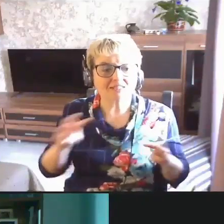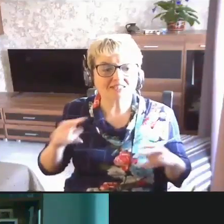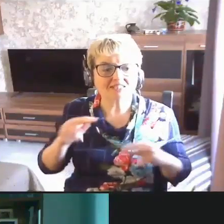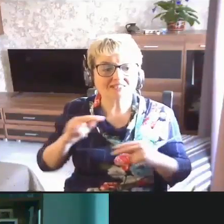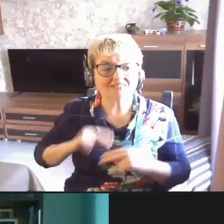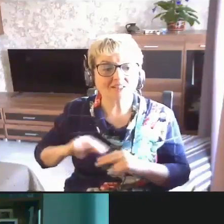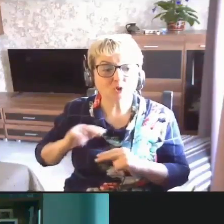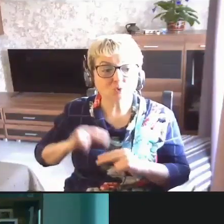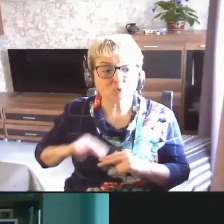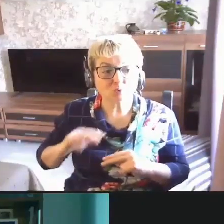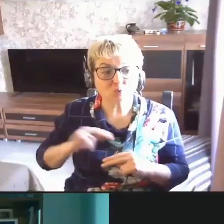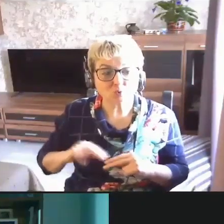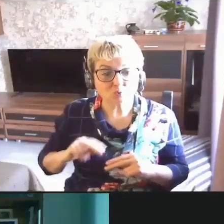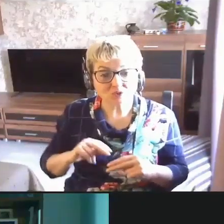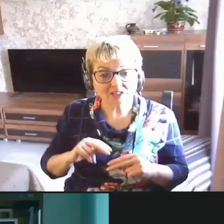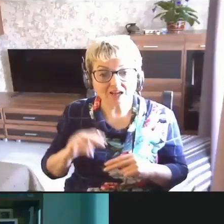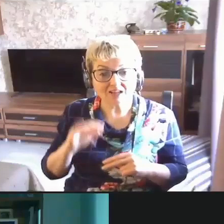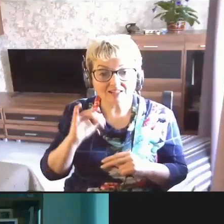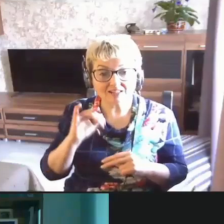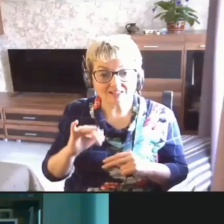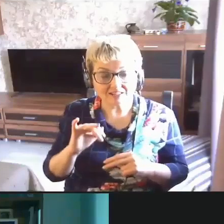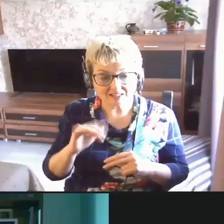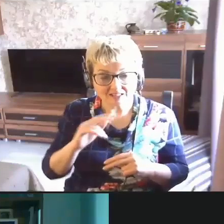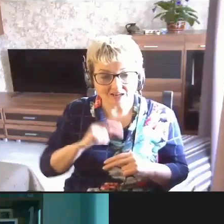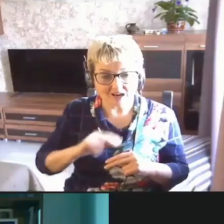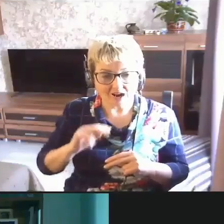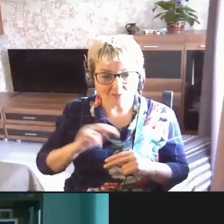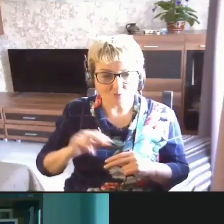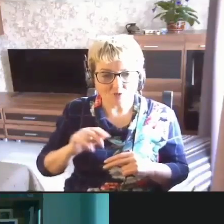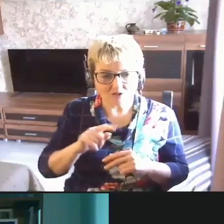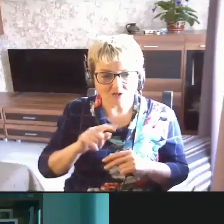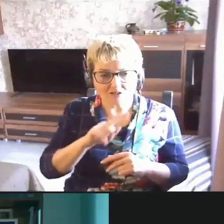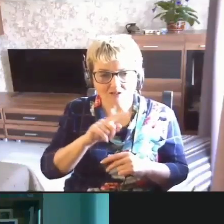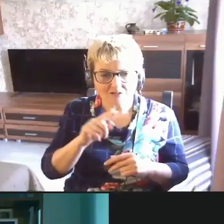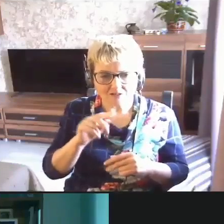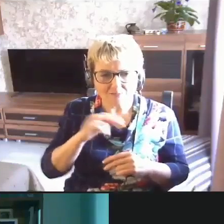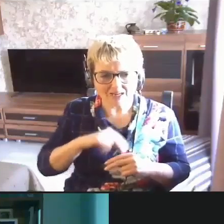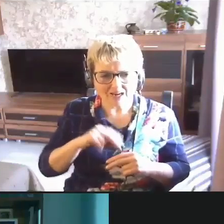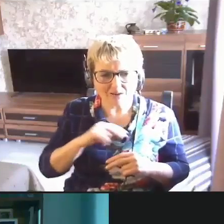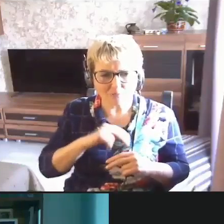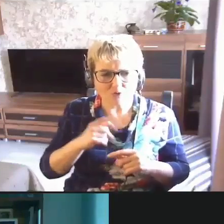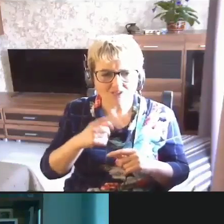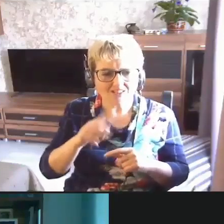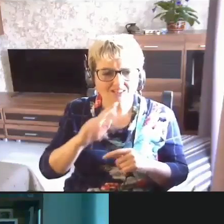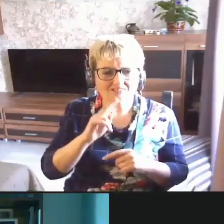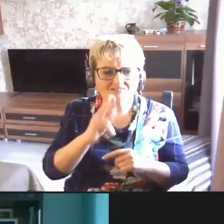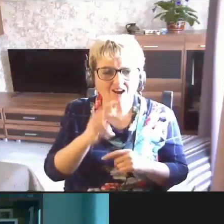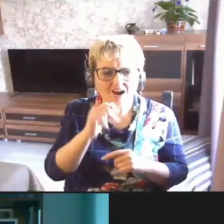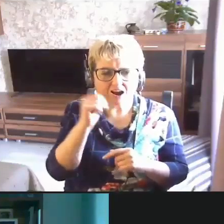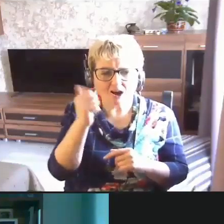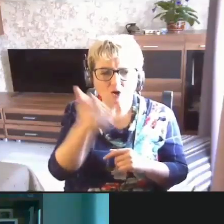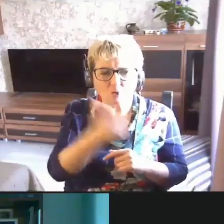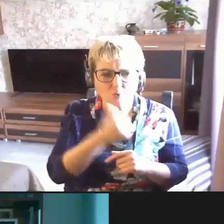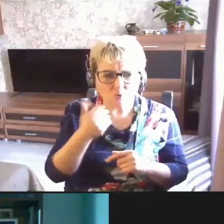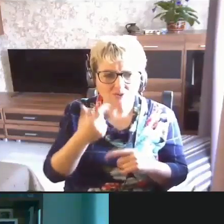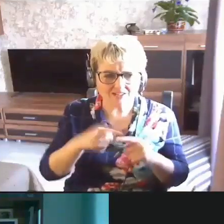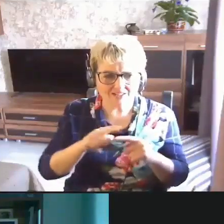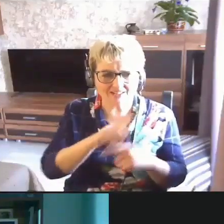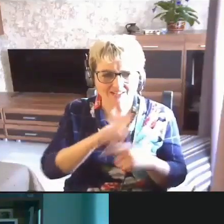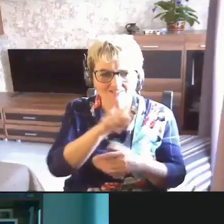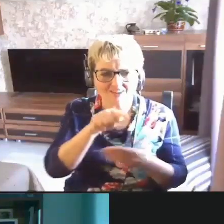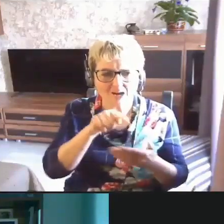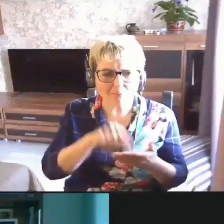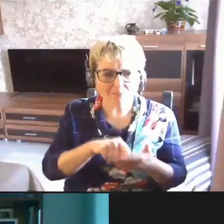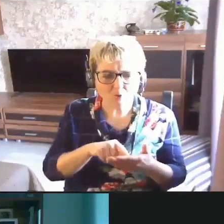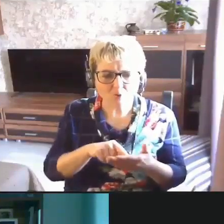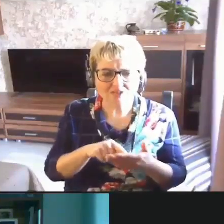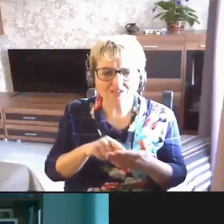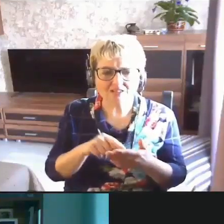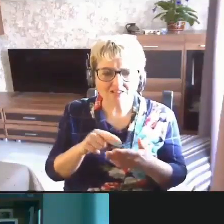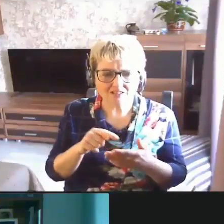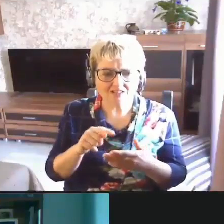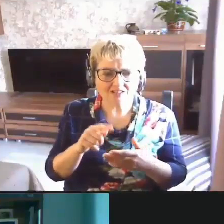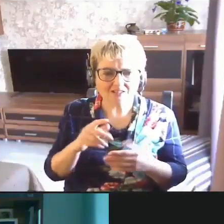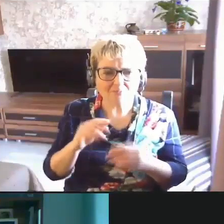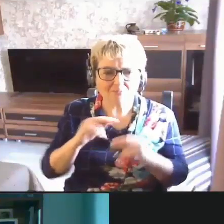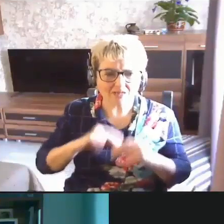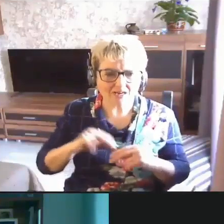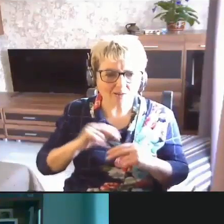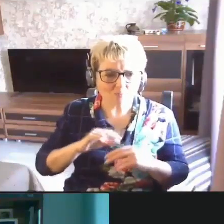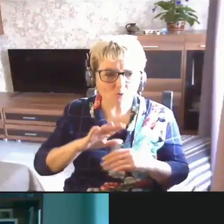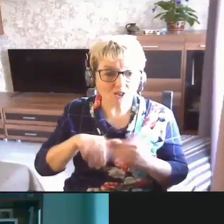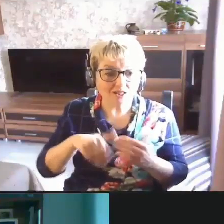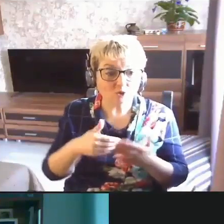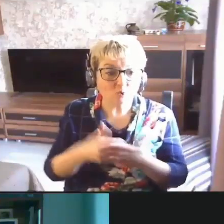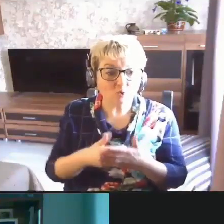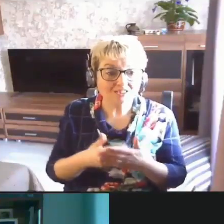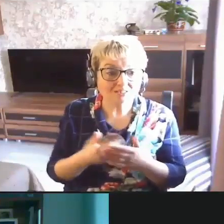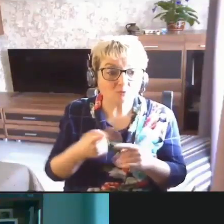Труда и поработать с вопросом. И два года этот вопрос провадить и